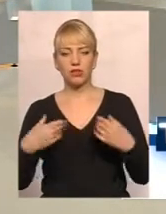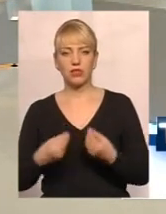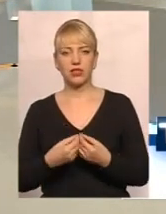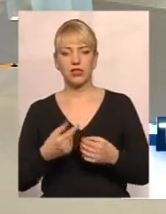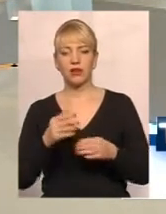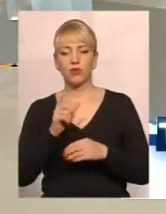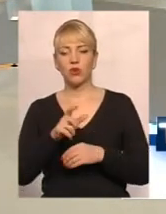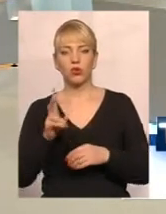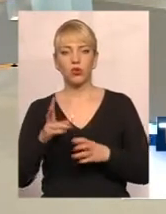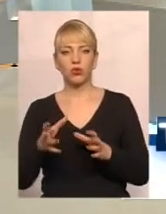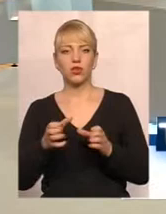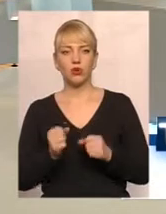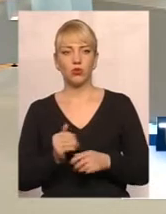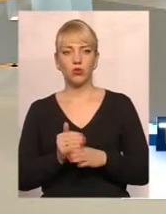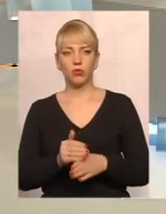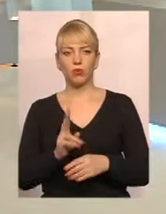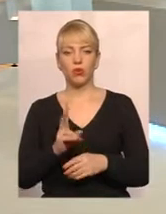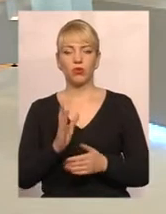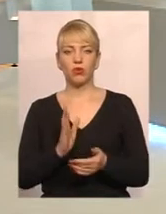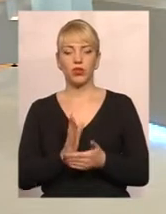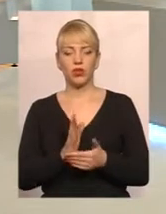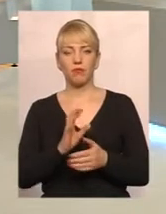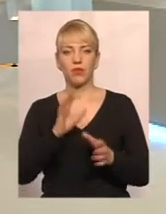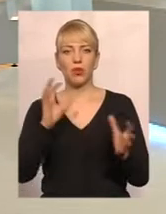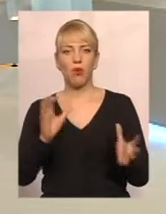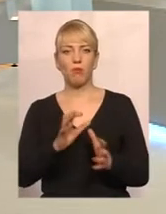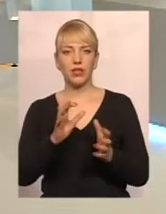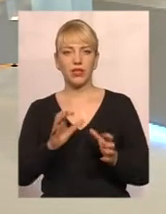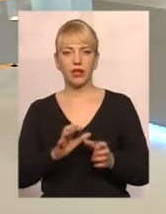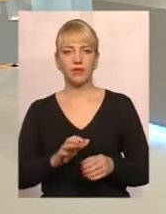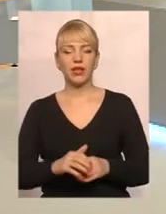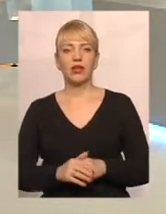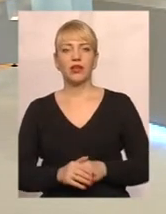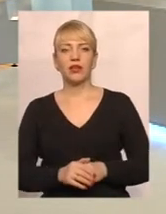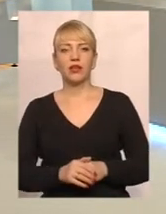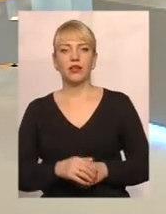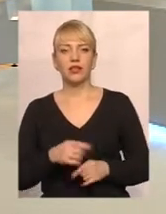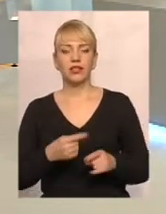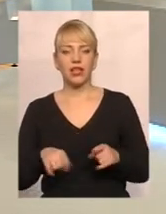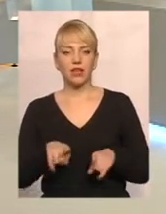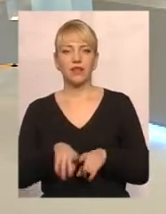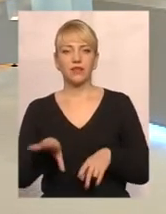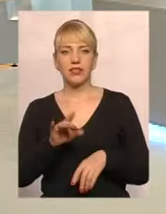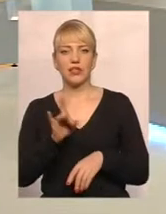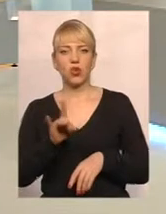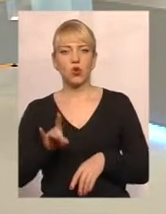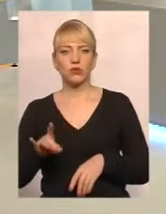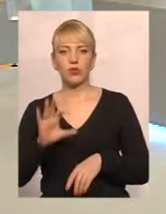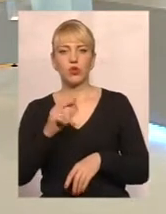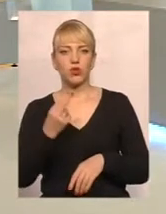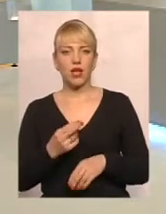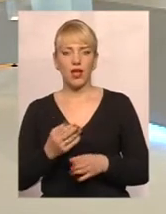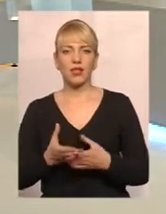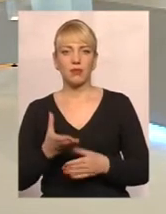які отримують допомогу, які знаходяться під опікою, опікуванням. Тобто отакі всі розміри соціальних